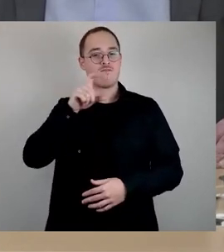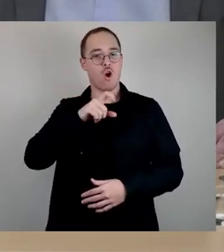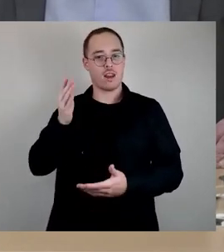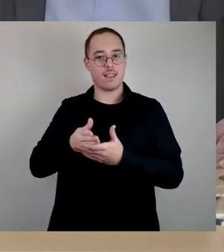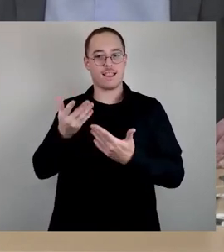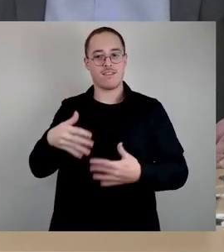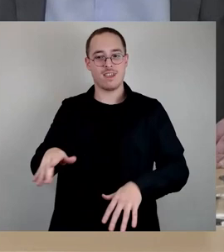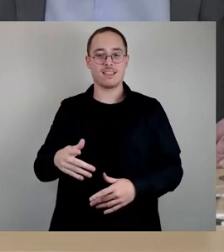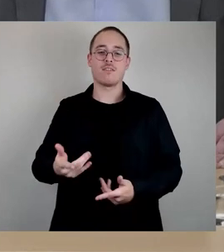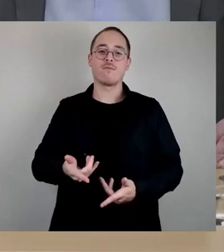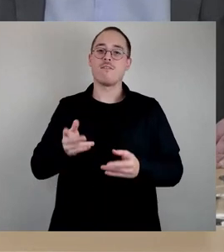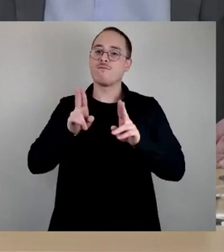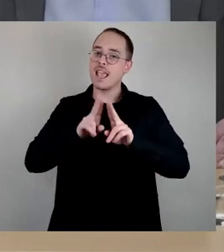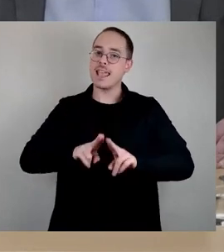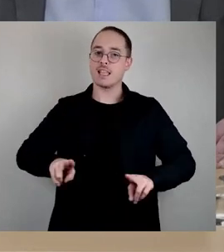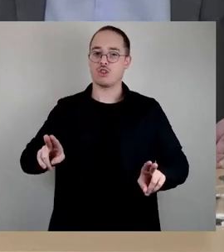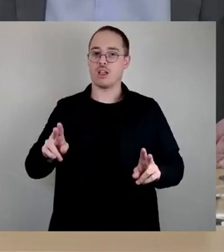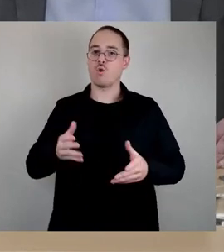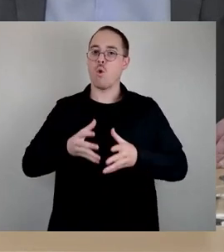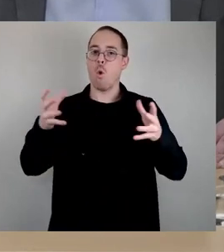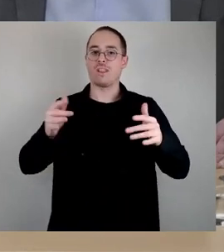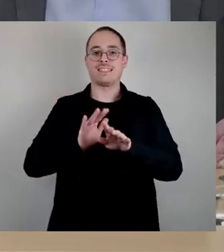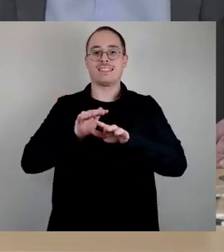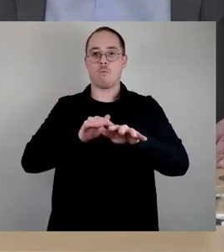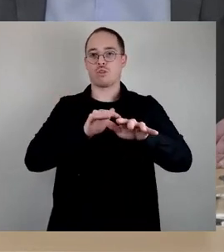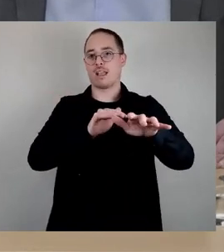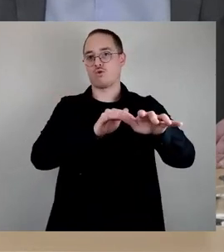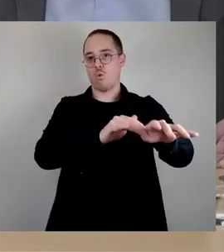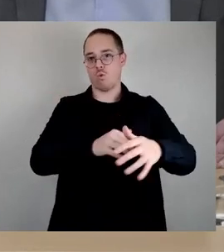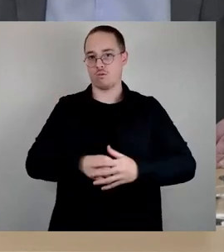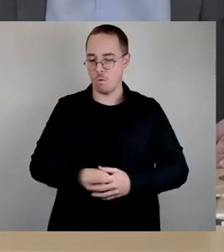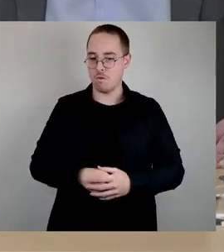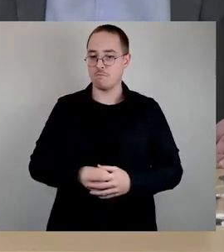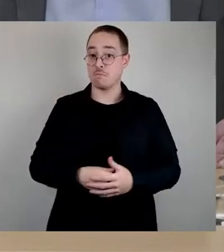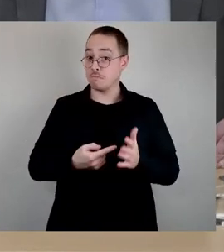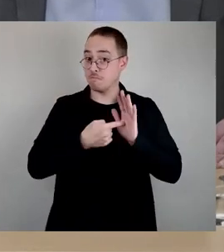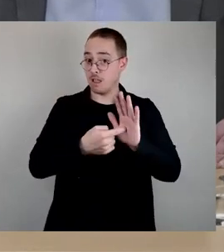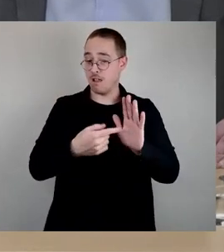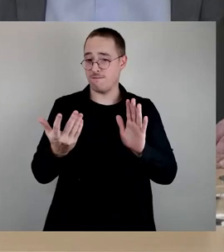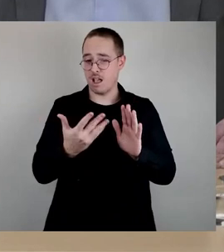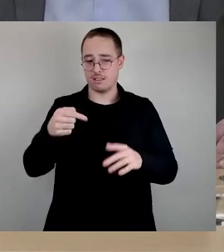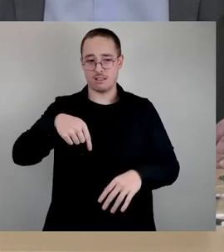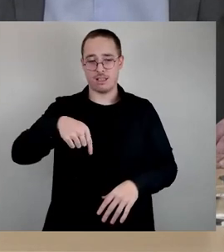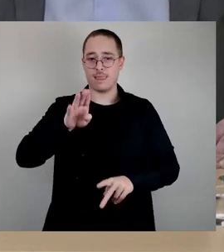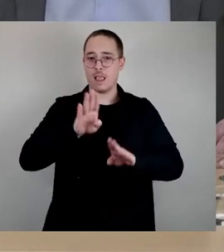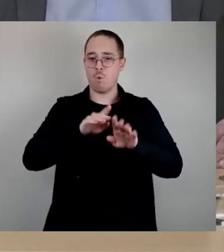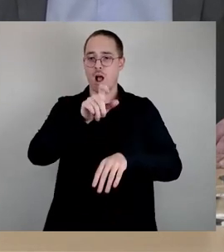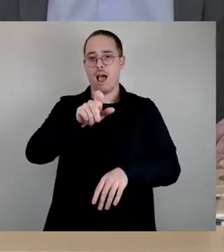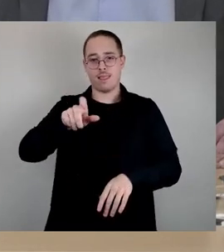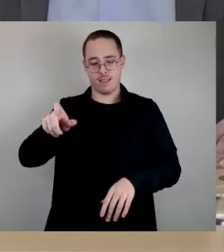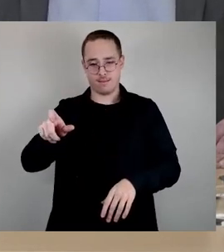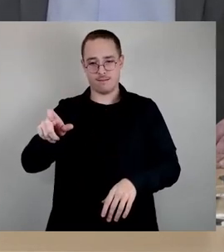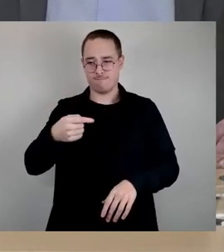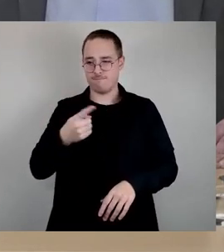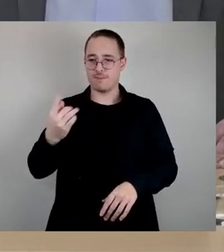dass wir als Demokratinnen und Demokraten aufgerufen sind, diese Wachsamkeit nicht auf einige wenige Daten im